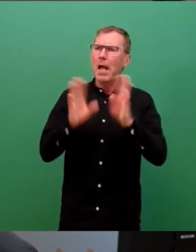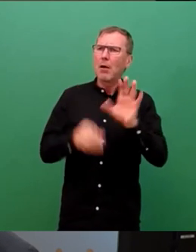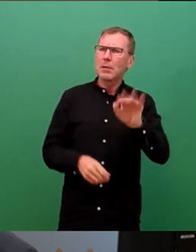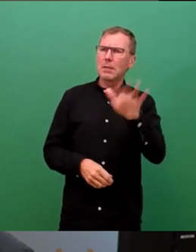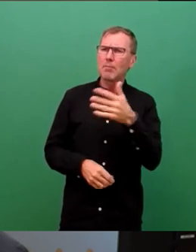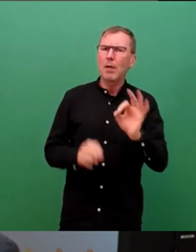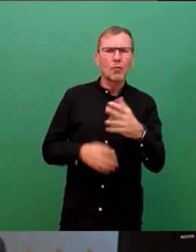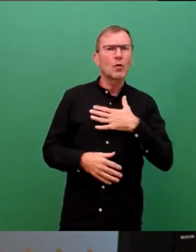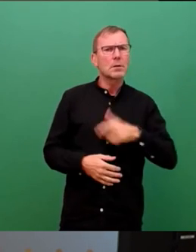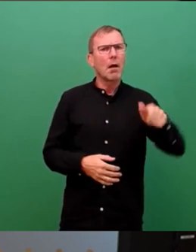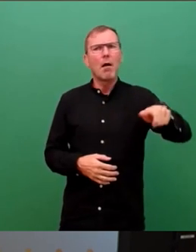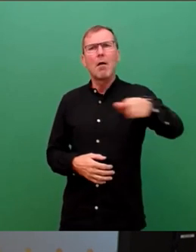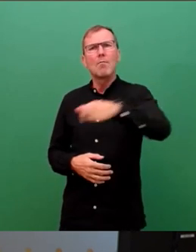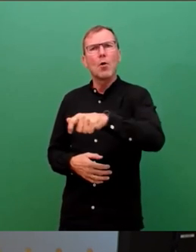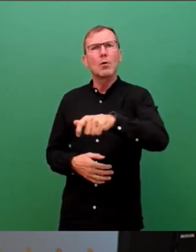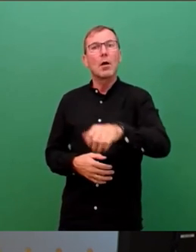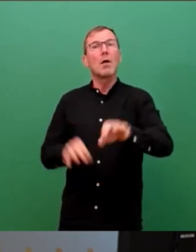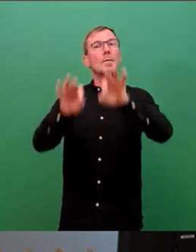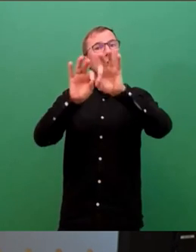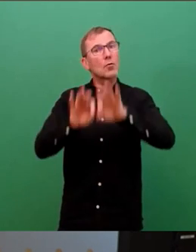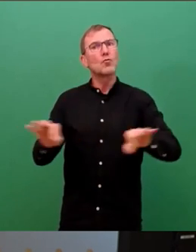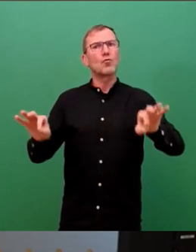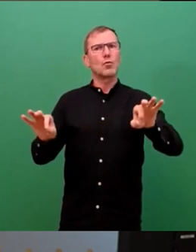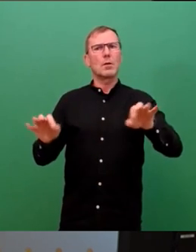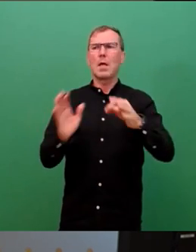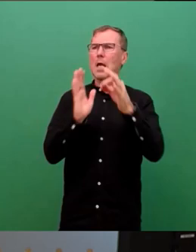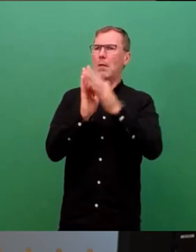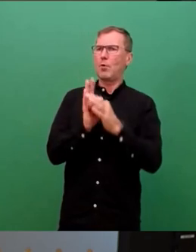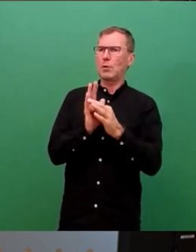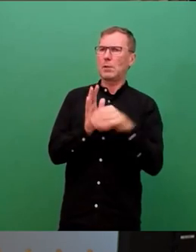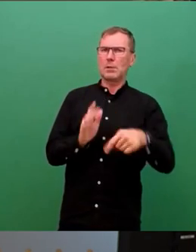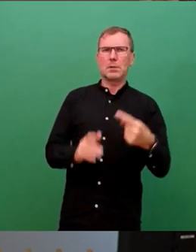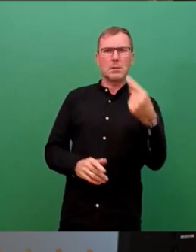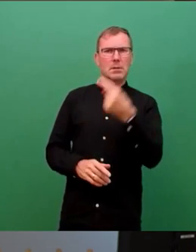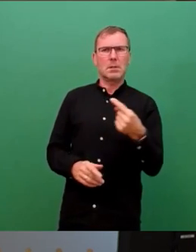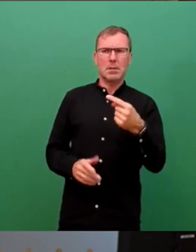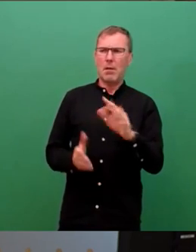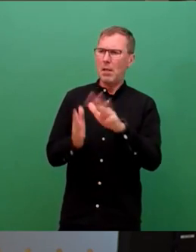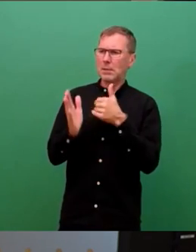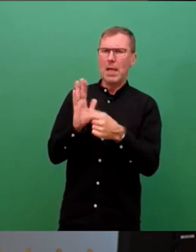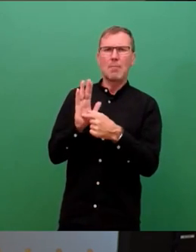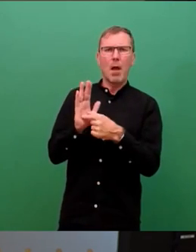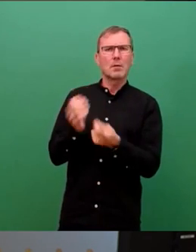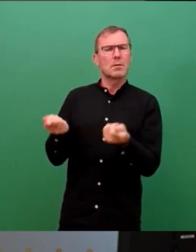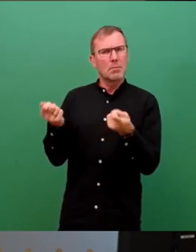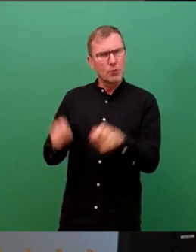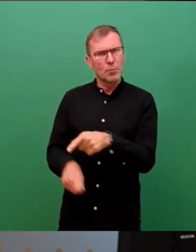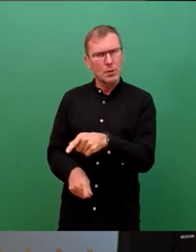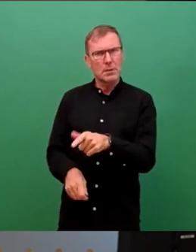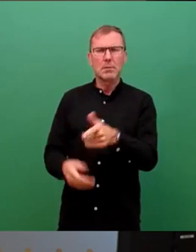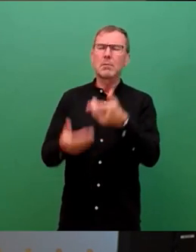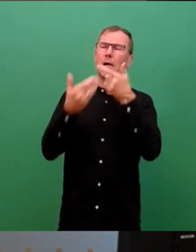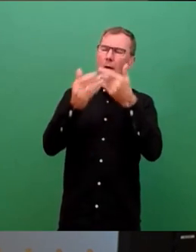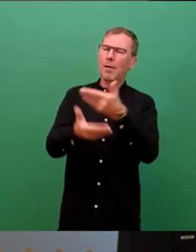unsere Bürgerinnen und Bürger pünktlich in diesem Jahr, wie wir es uns im Zeitplan vorgenommen haben, zu verabschieden. Vielen Dank.